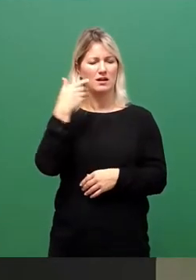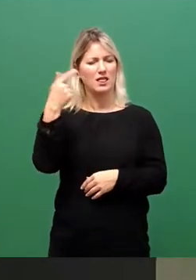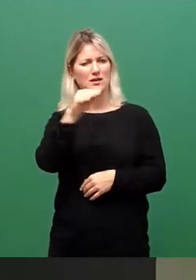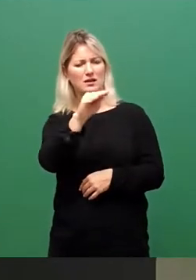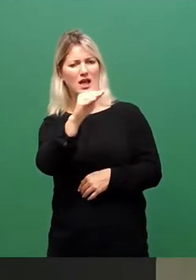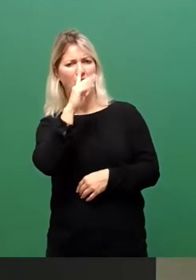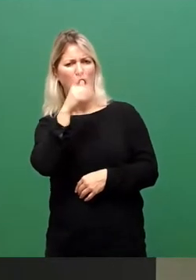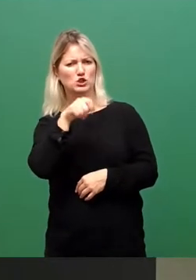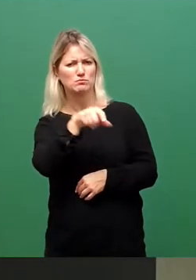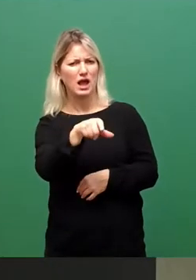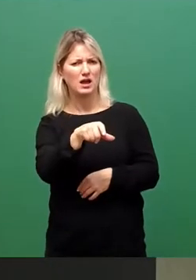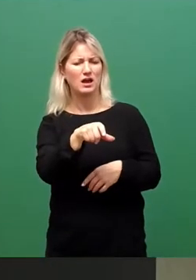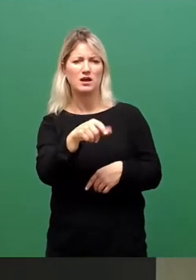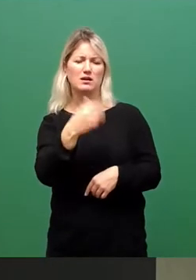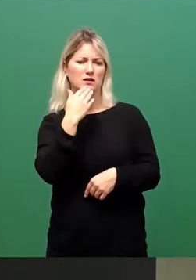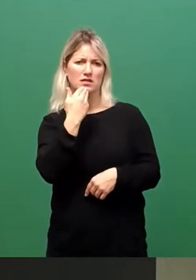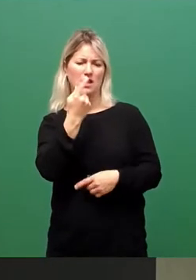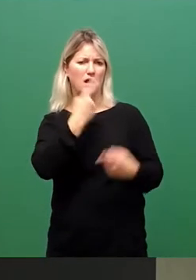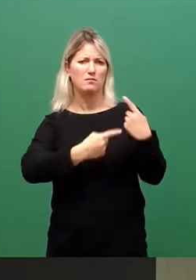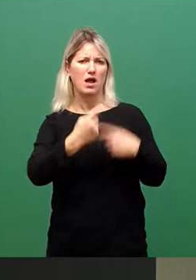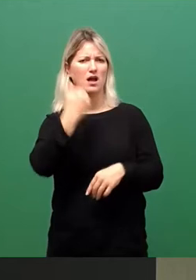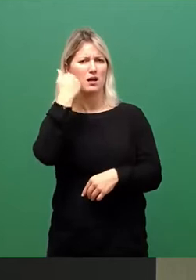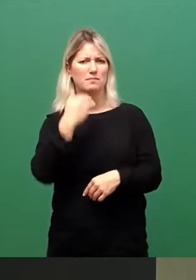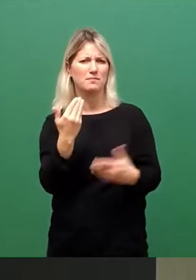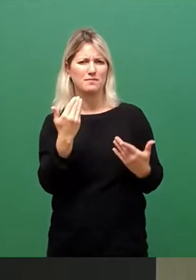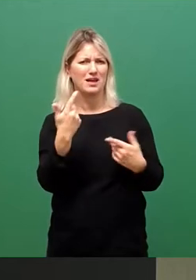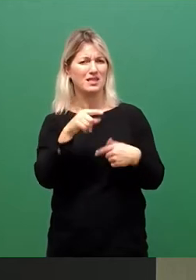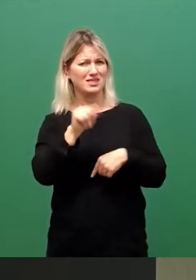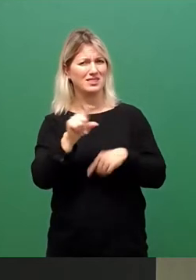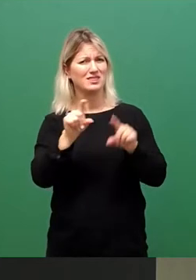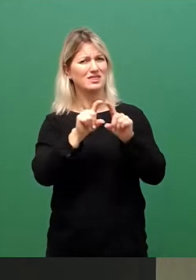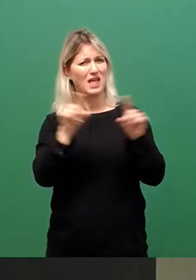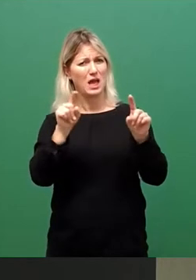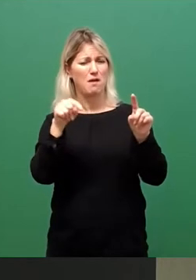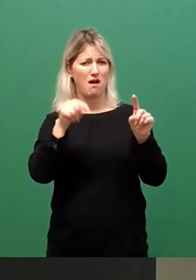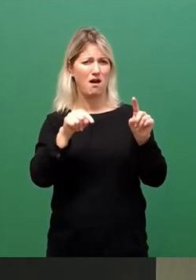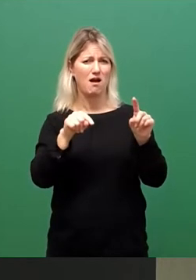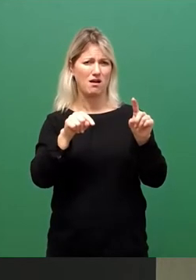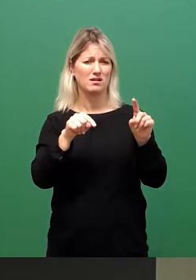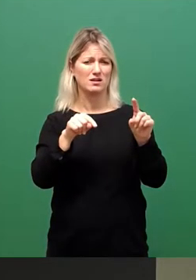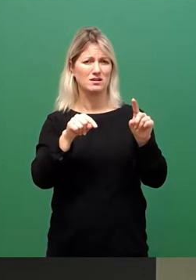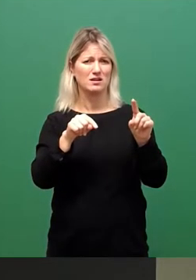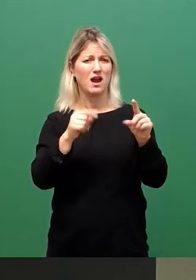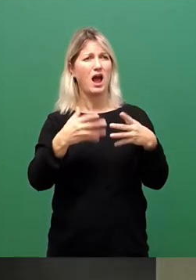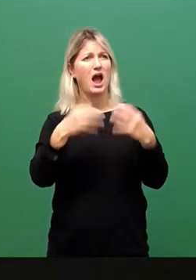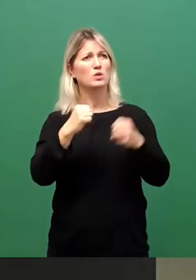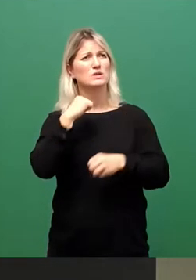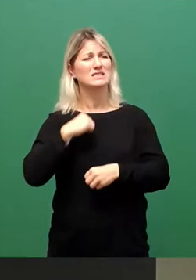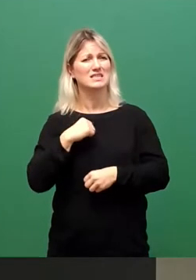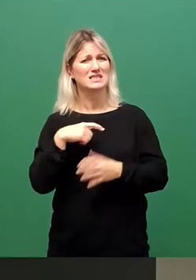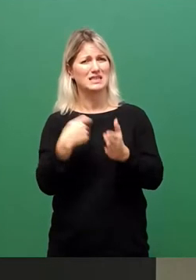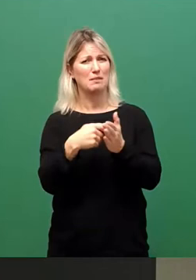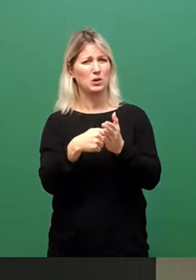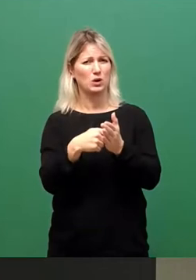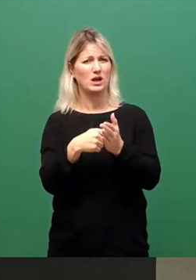ich wäre Ihnen sehr dankbar, wenn wir das Thema des Tagesordnungspunktes, die Rettungsdienstgebührensatzung, nicht